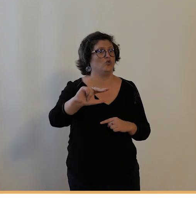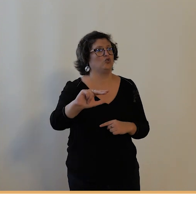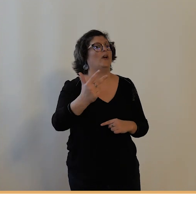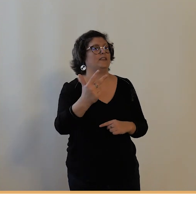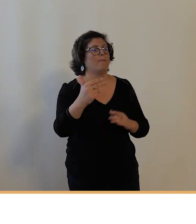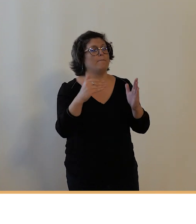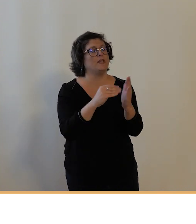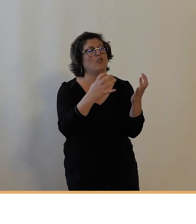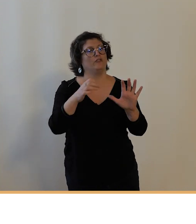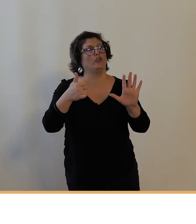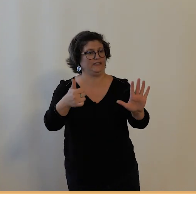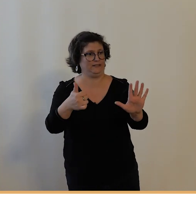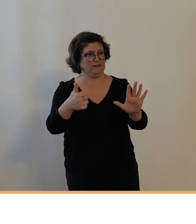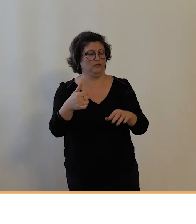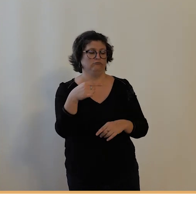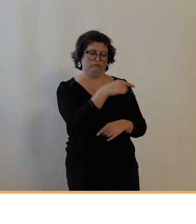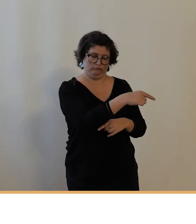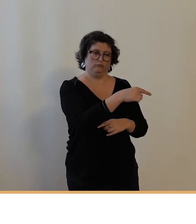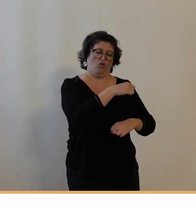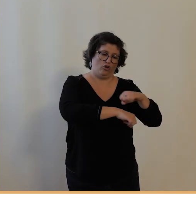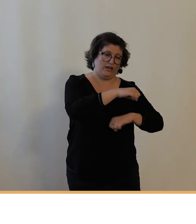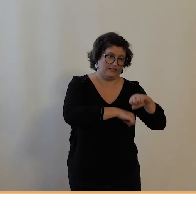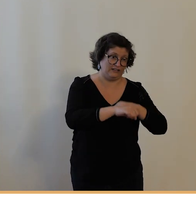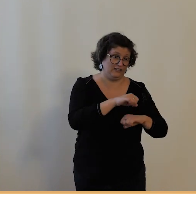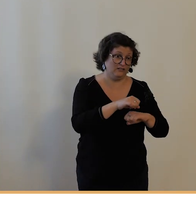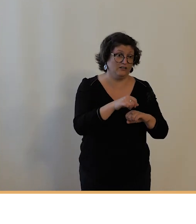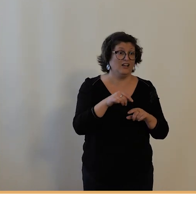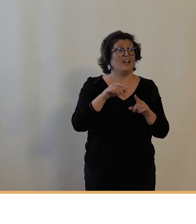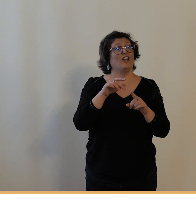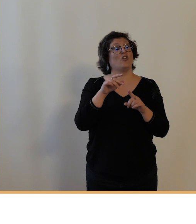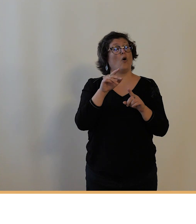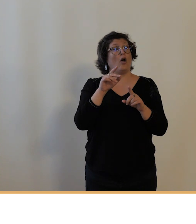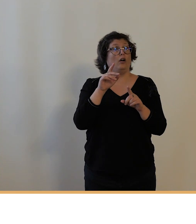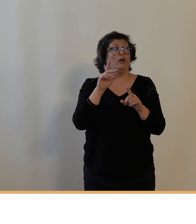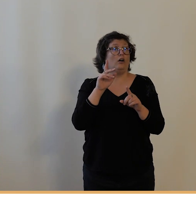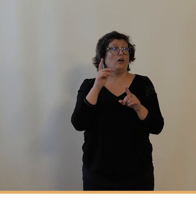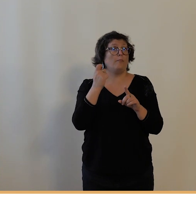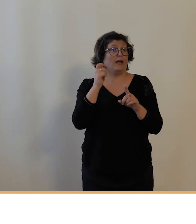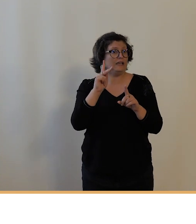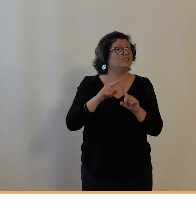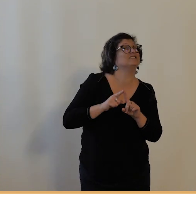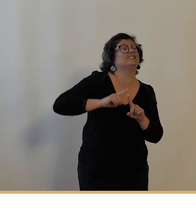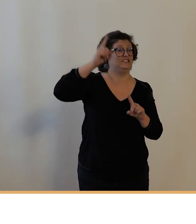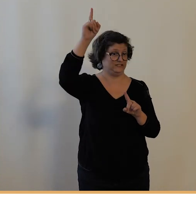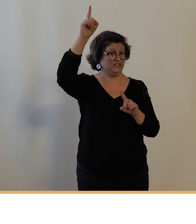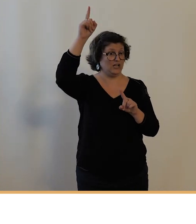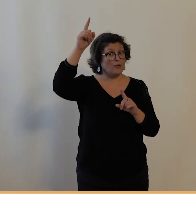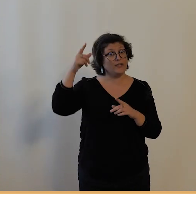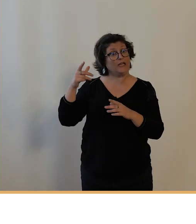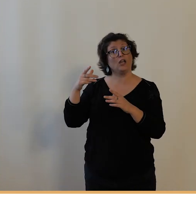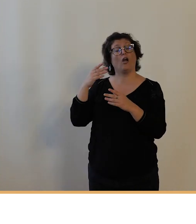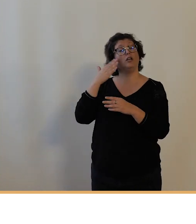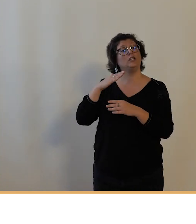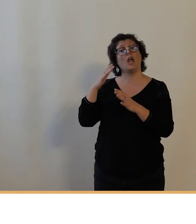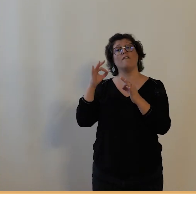'est simplement à partir de 1906 que la course Paris-Tours qui termine c'est la dernière course du palmarès international des